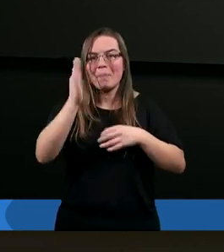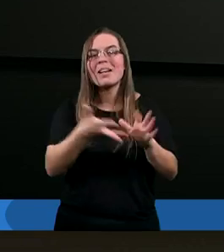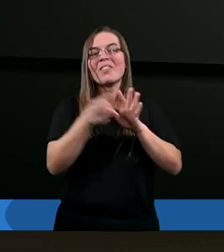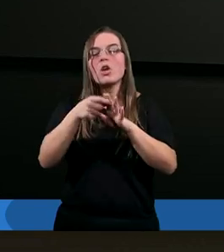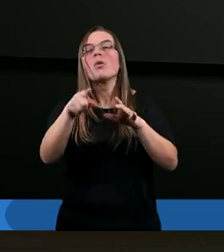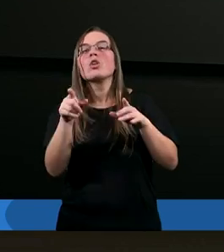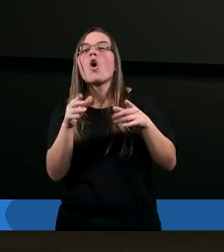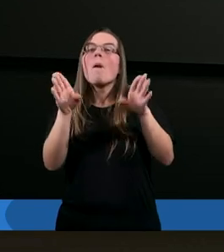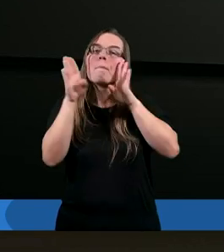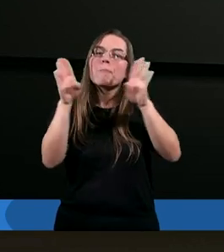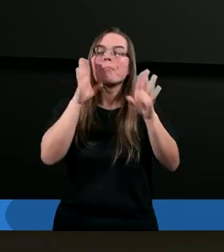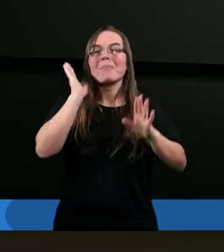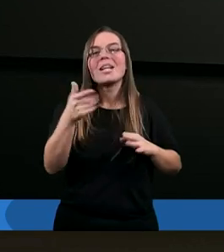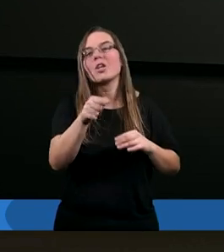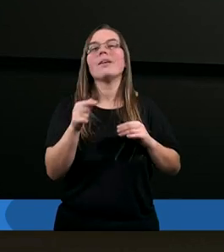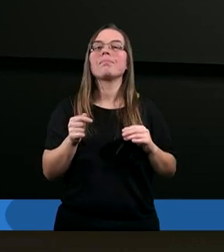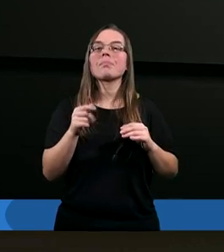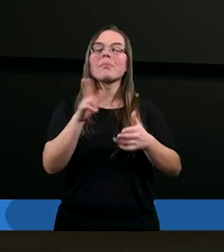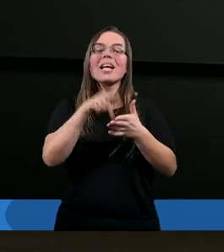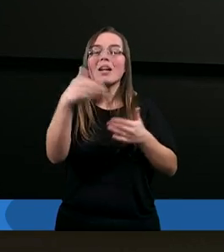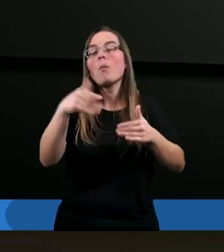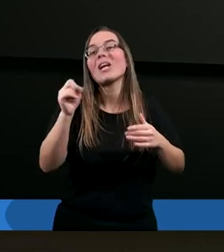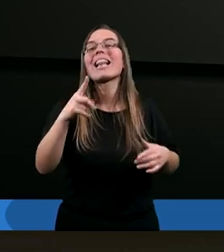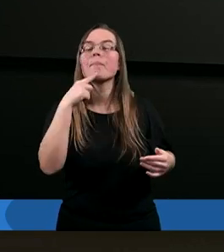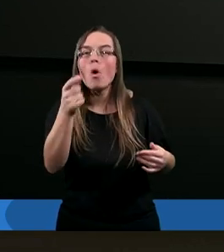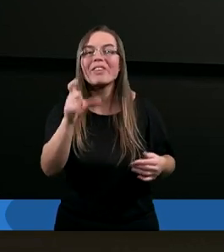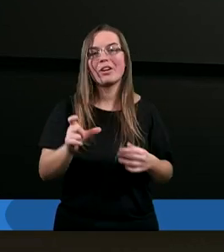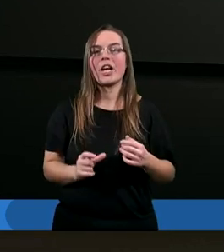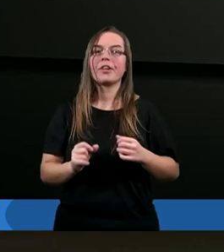właściwie nawet zmierza w tą stronę, żeby na to odpowiedzieć.